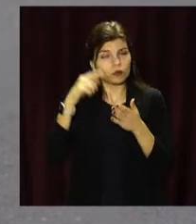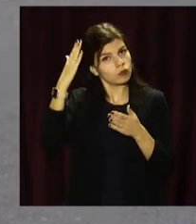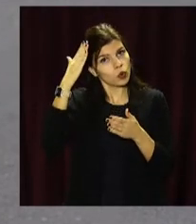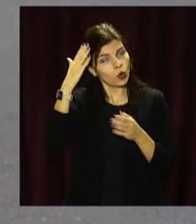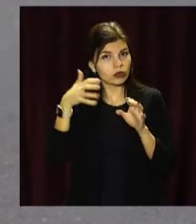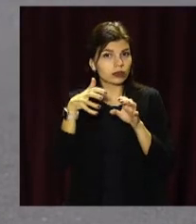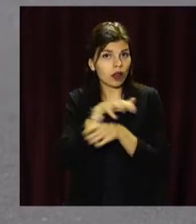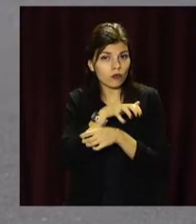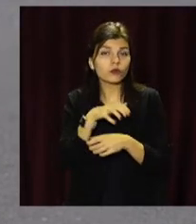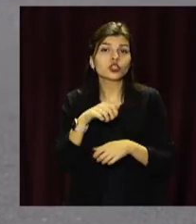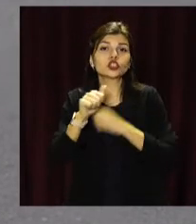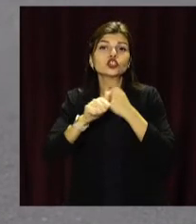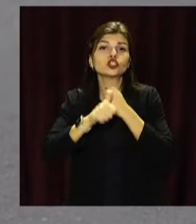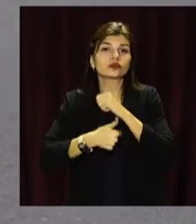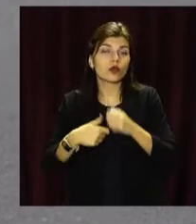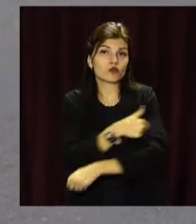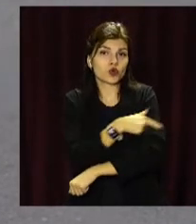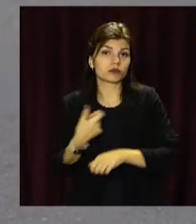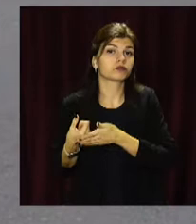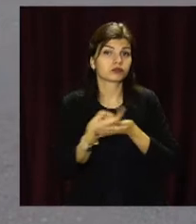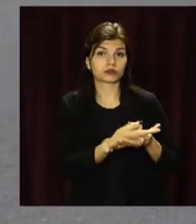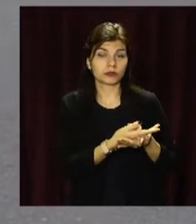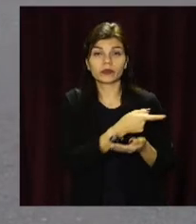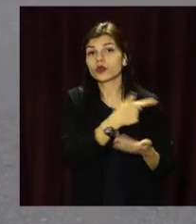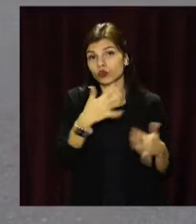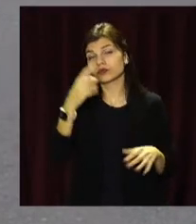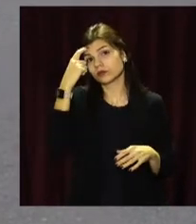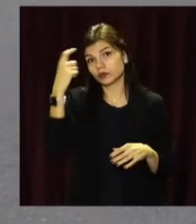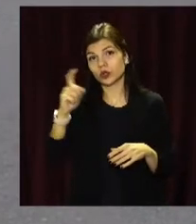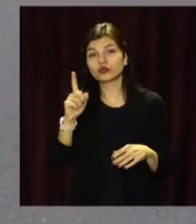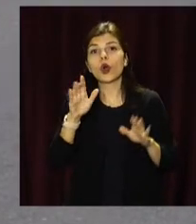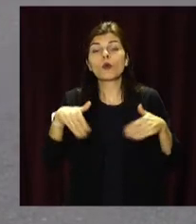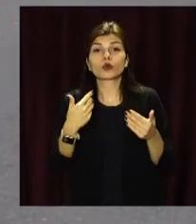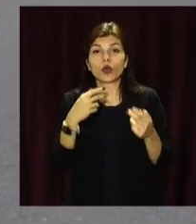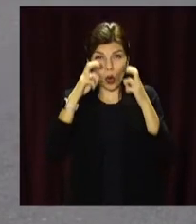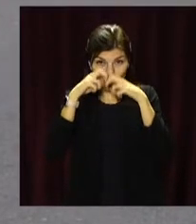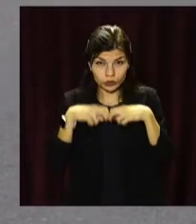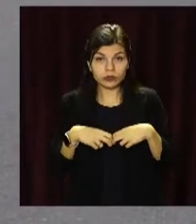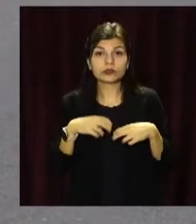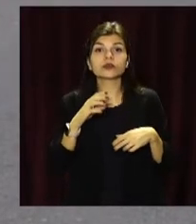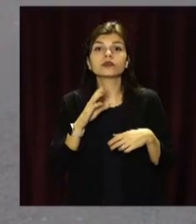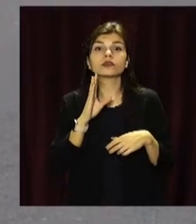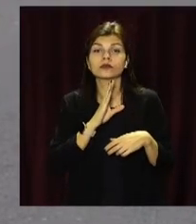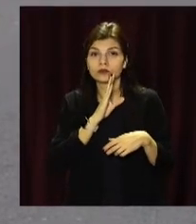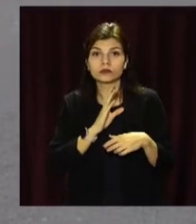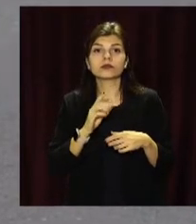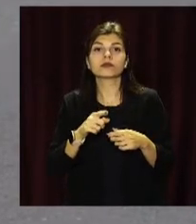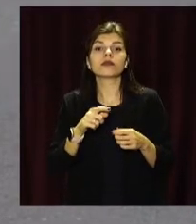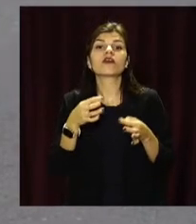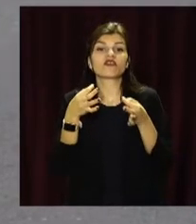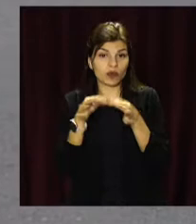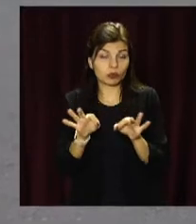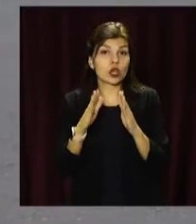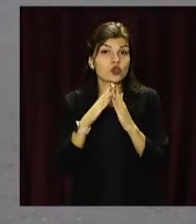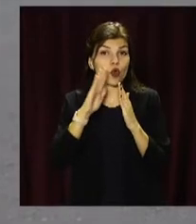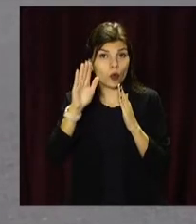ушпитали до 16-ї міської лікарні. У закладі вже повідомили, що після обстеження поторпілу доставили, відпустили